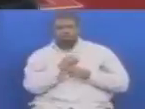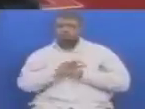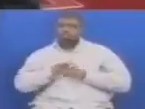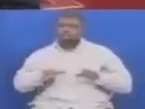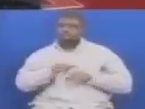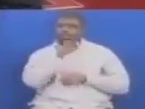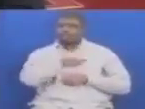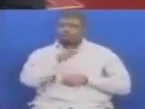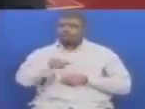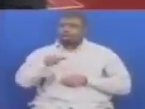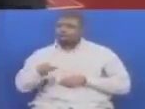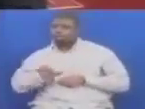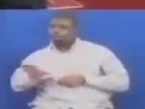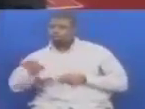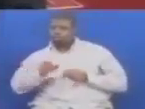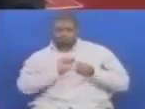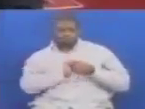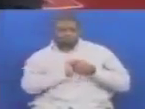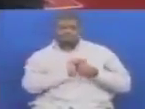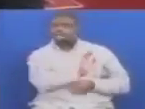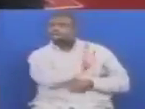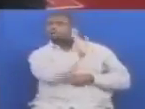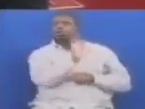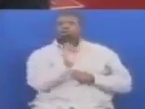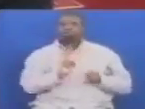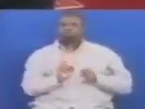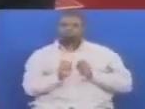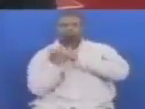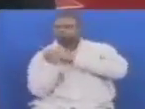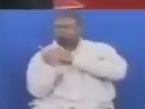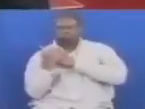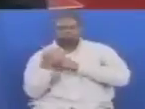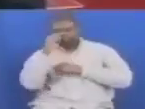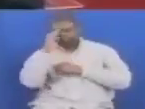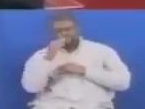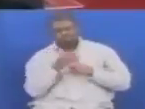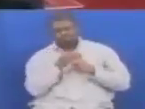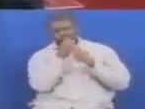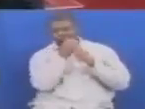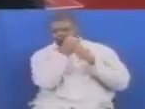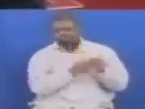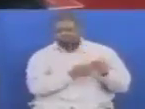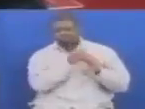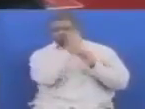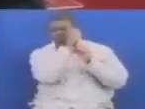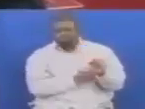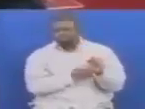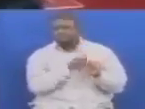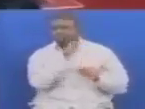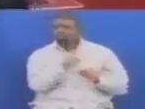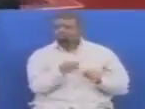wake na balizao Siyo nyukumu la polisi teda kuna kumshambulia mtu Na atimae sasa